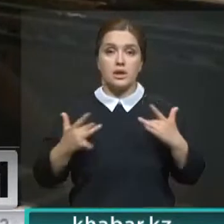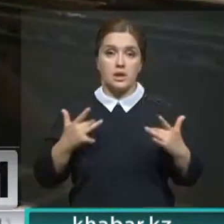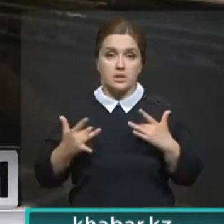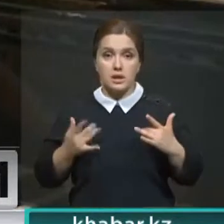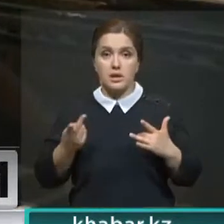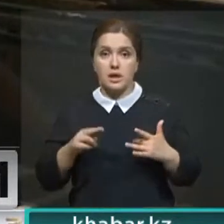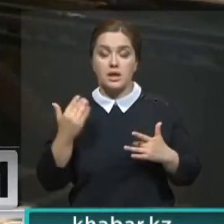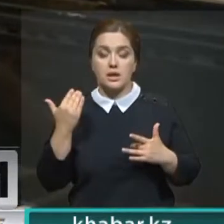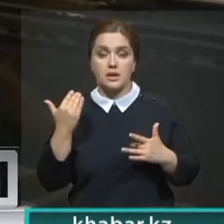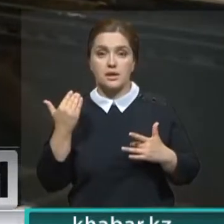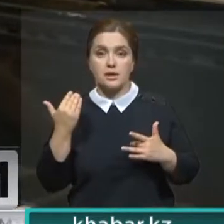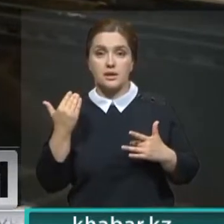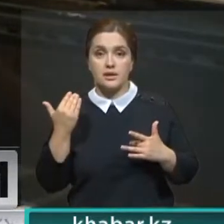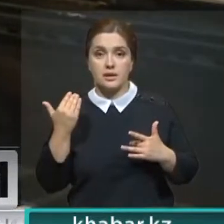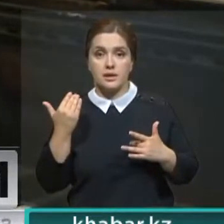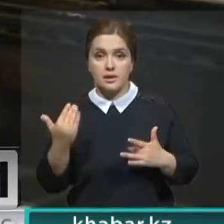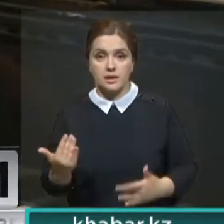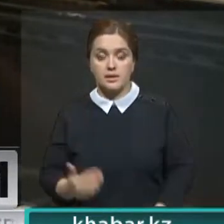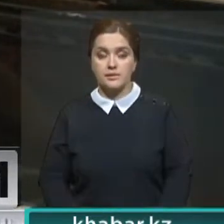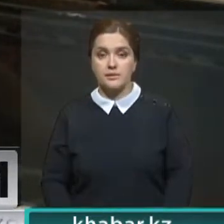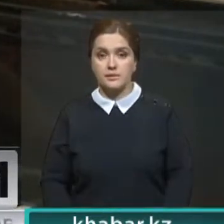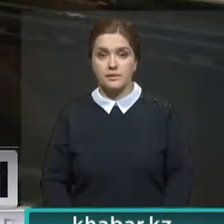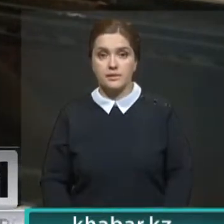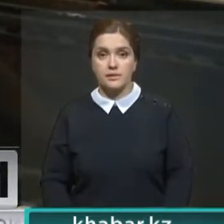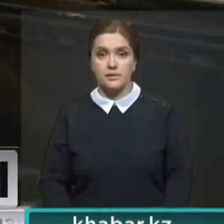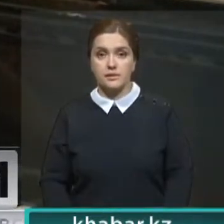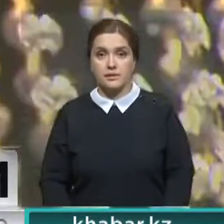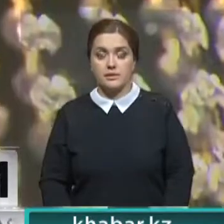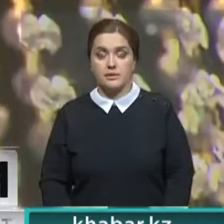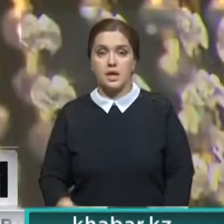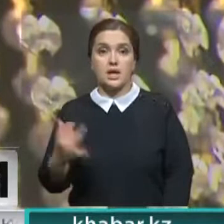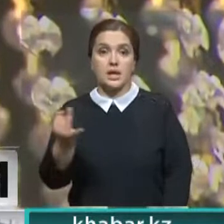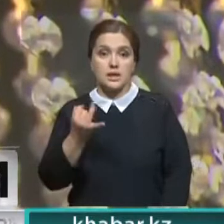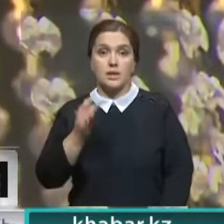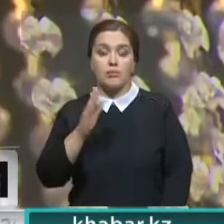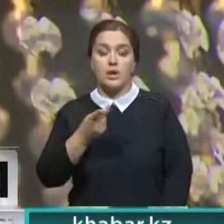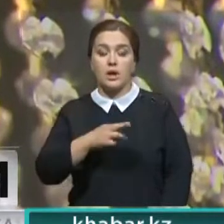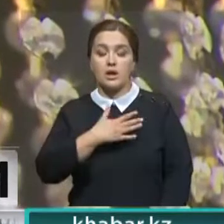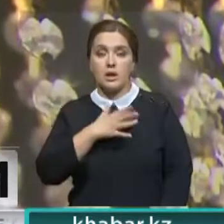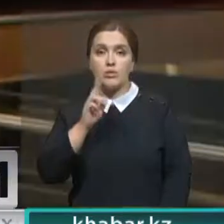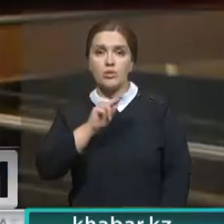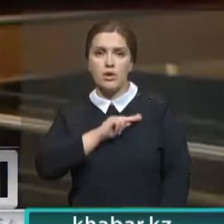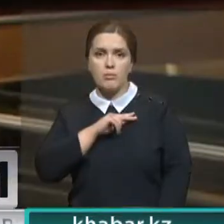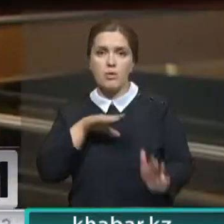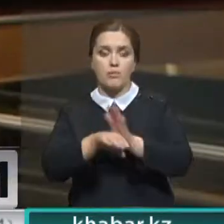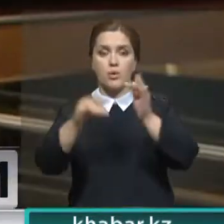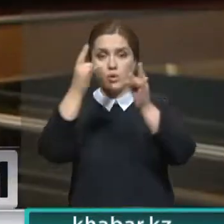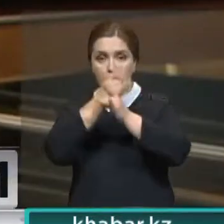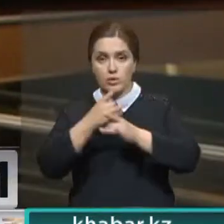для них это праздник. Праздник услышать эталонное исполнение. Для нас, работников культуры,